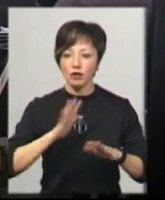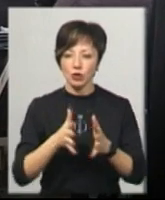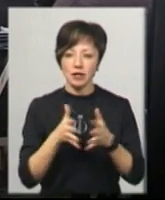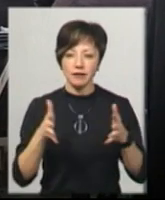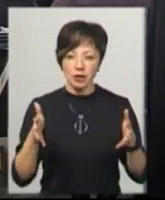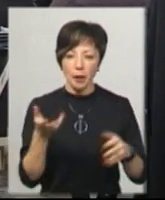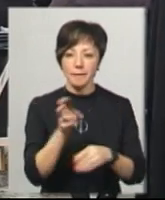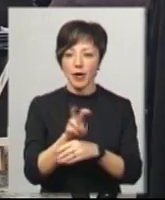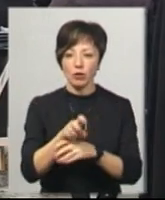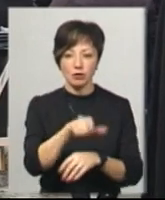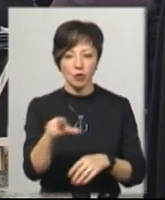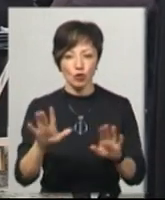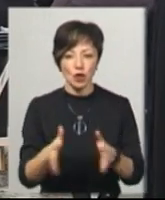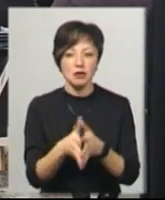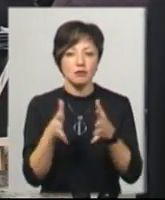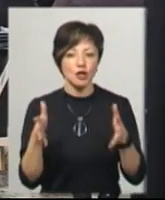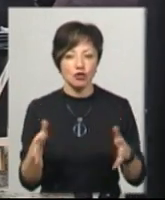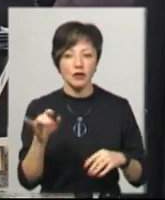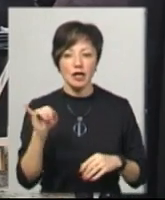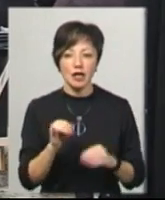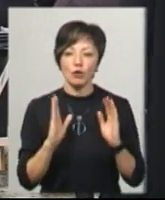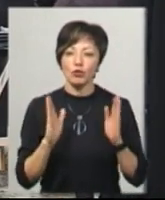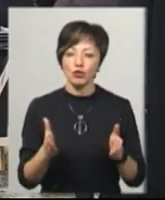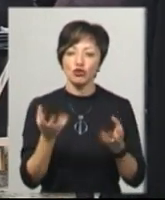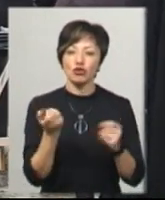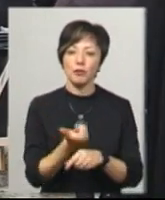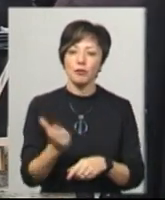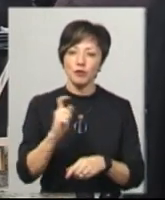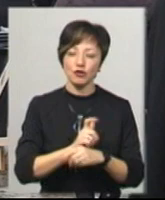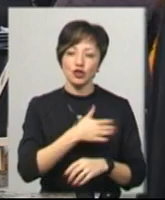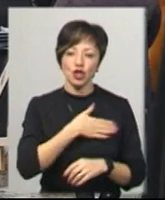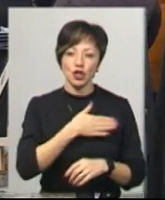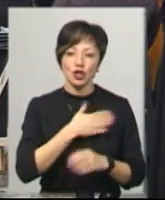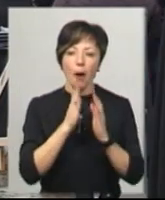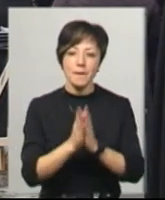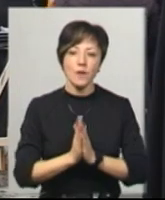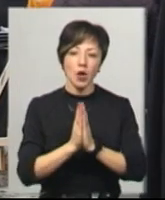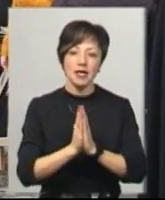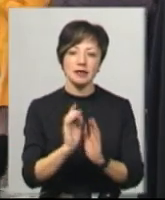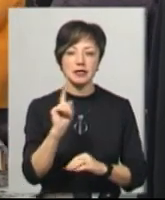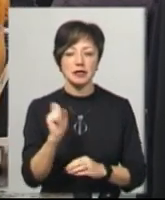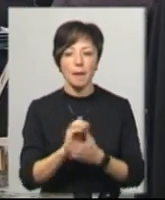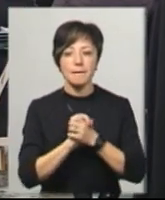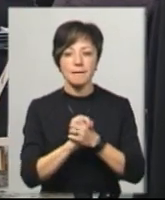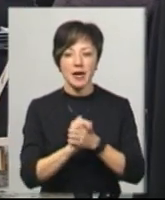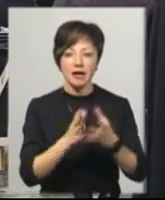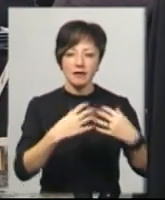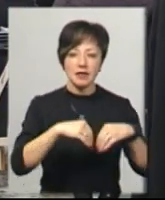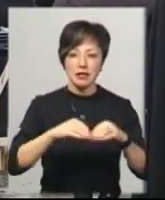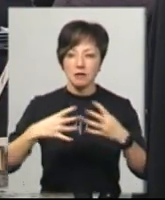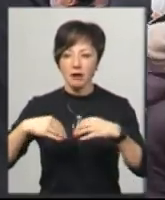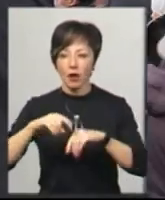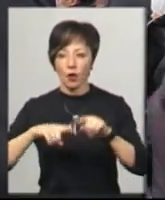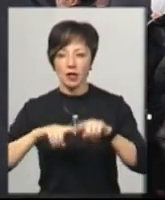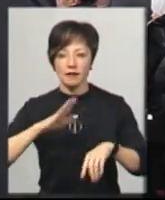парафіянин буде збільшуватися і буде ще більше щиріша молитва за мир в сім'ях, родинах, всій